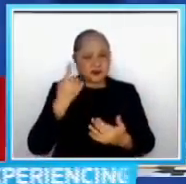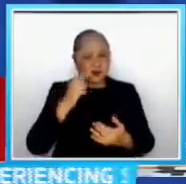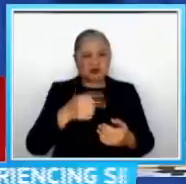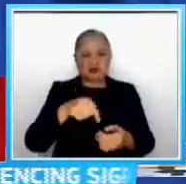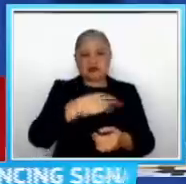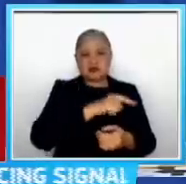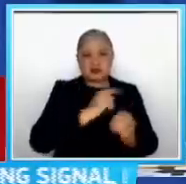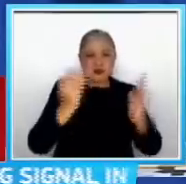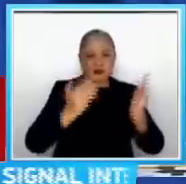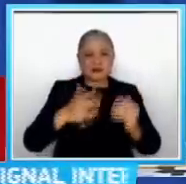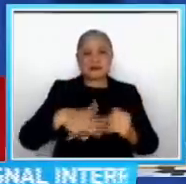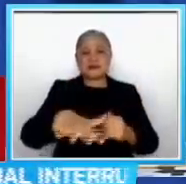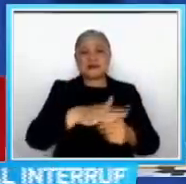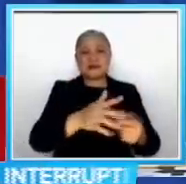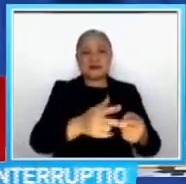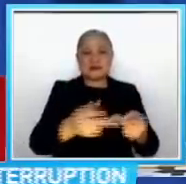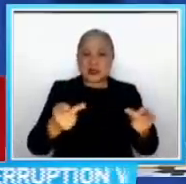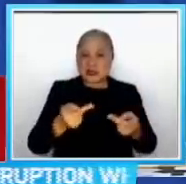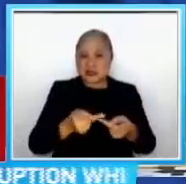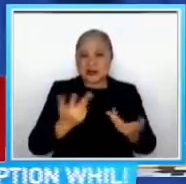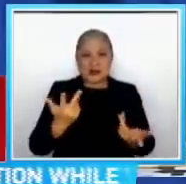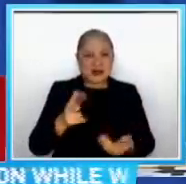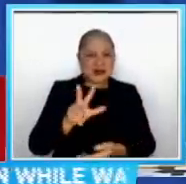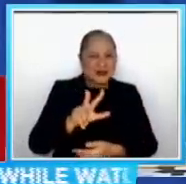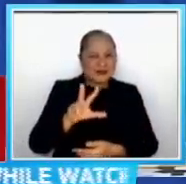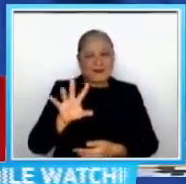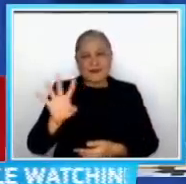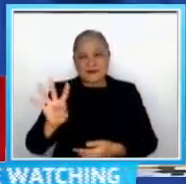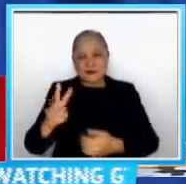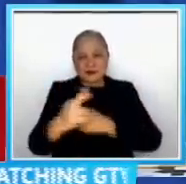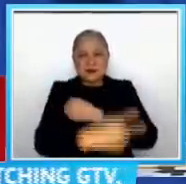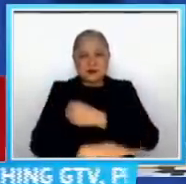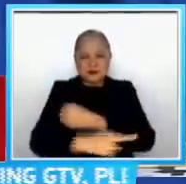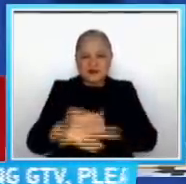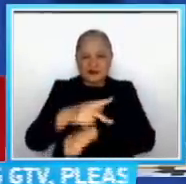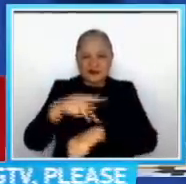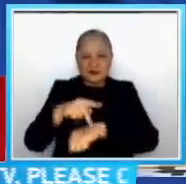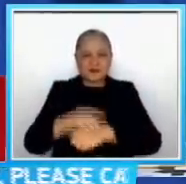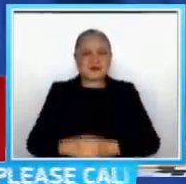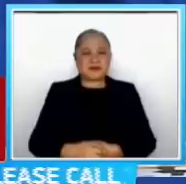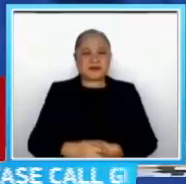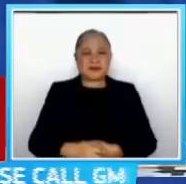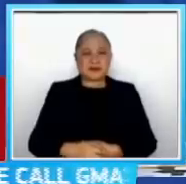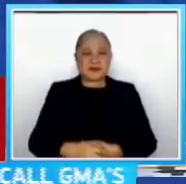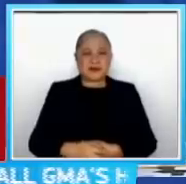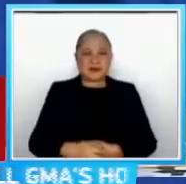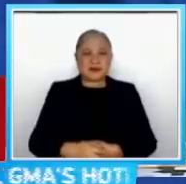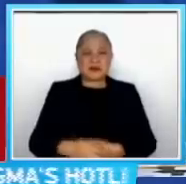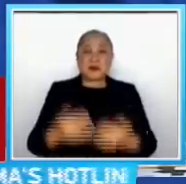region O three, four regions Ang mayroon tayo, gas